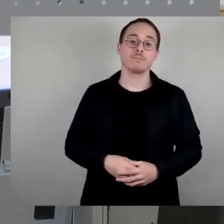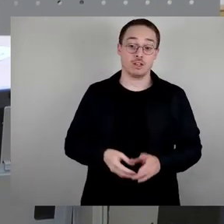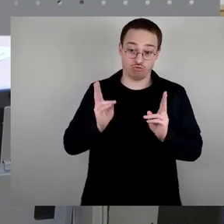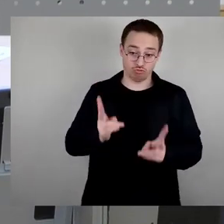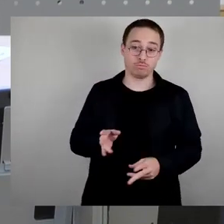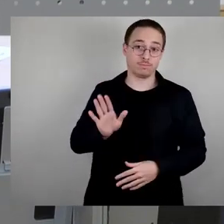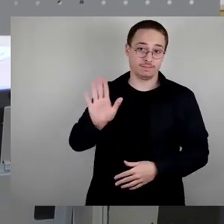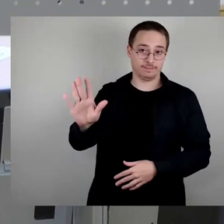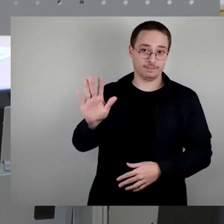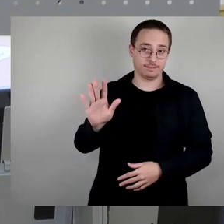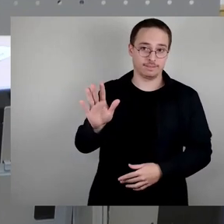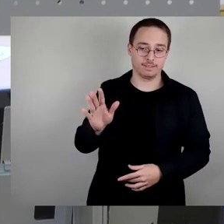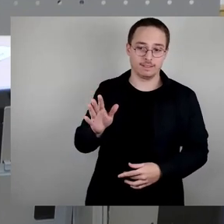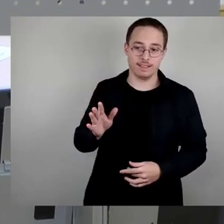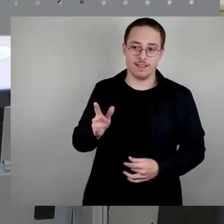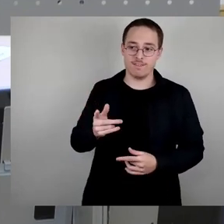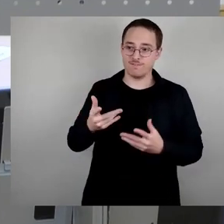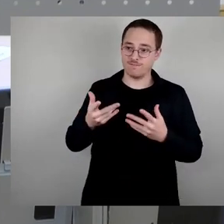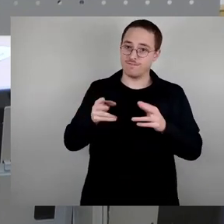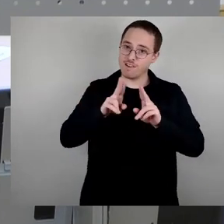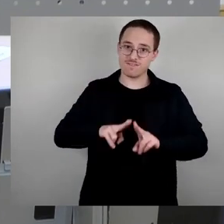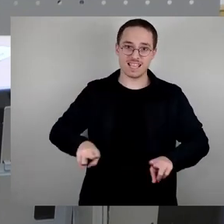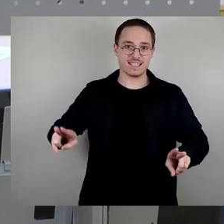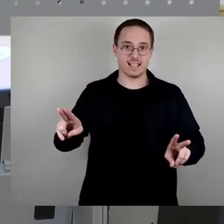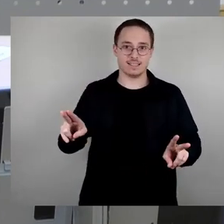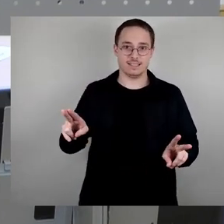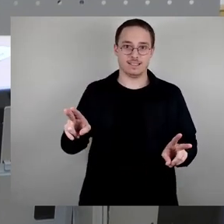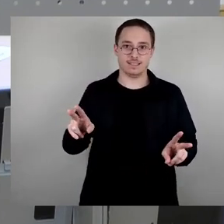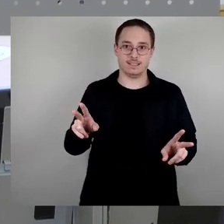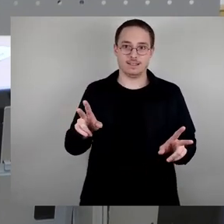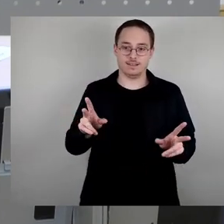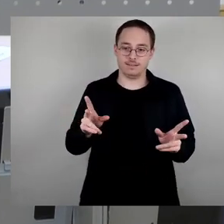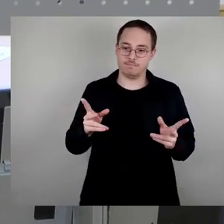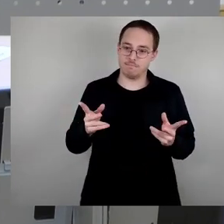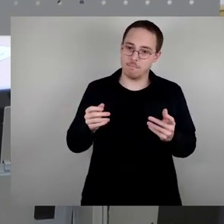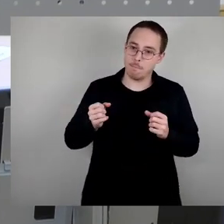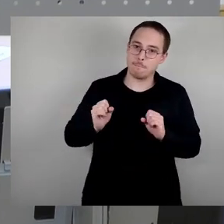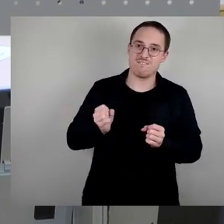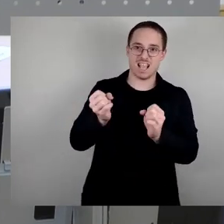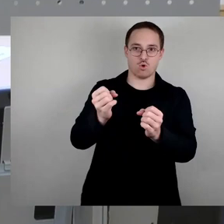in dieser Stadt und der friedlichen Revolution klatschend ins Gesicht gespuckt. Dafür sollten Sie sich schämen.